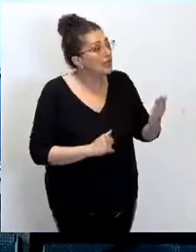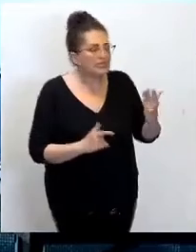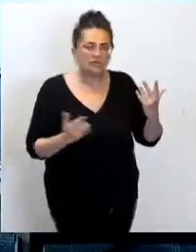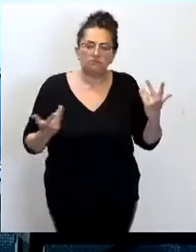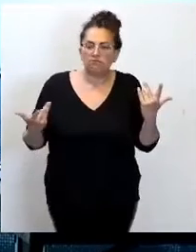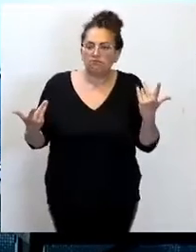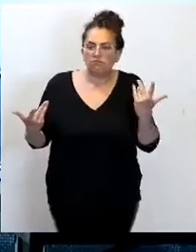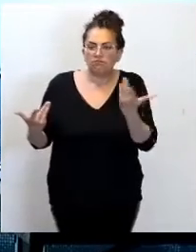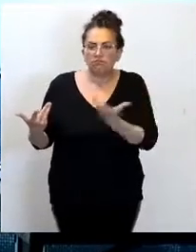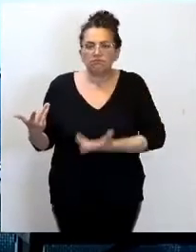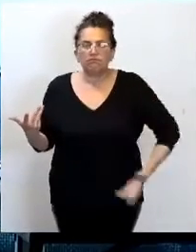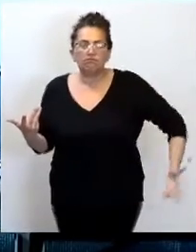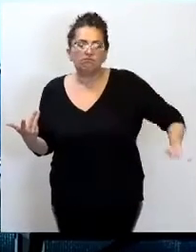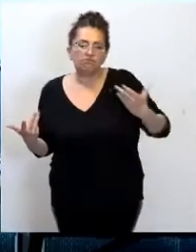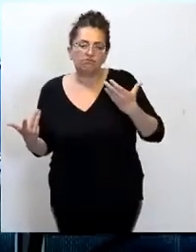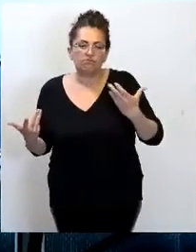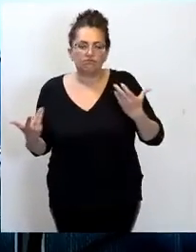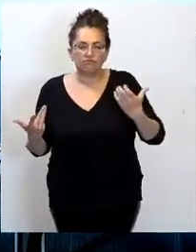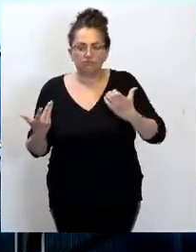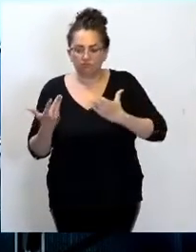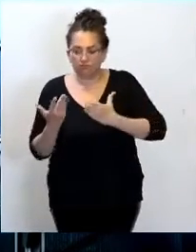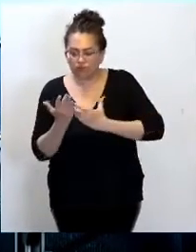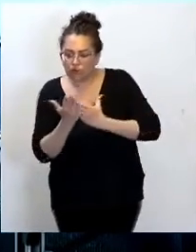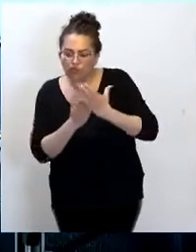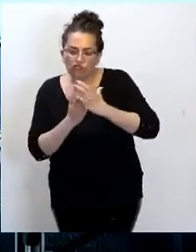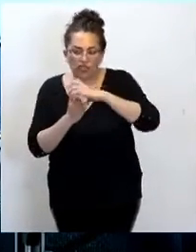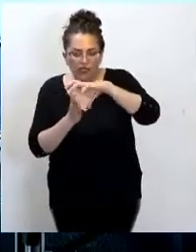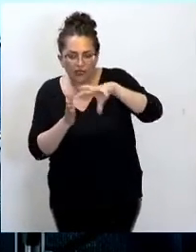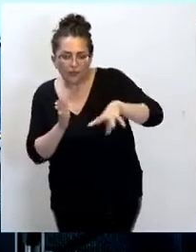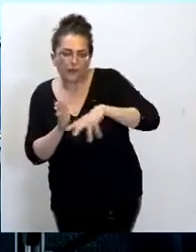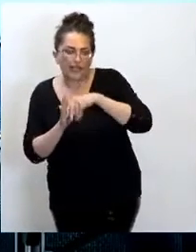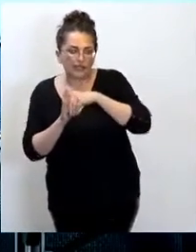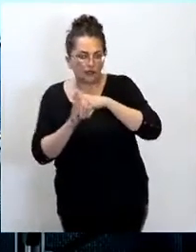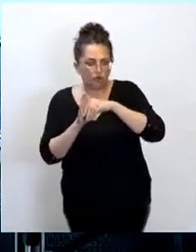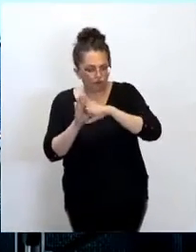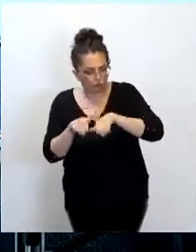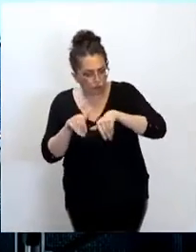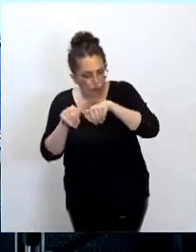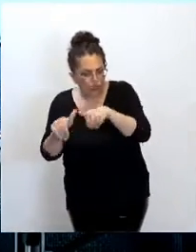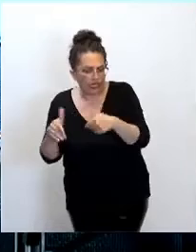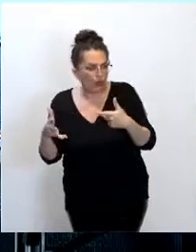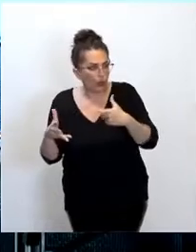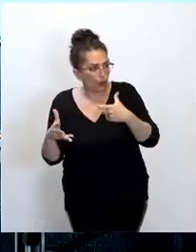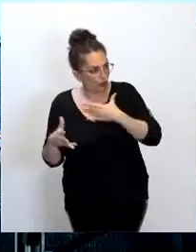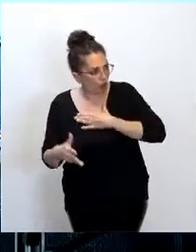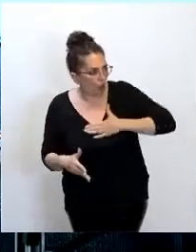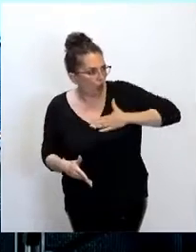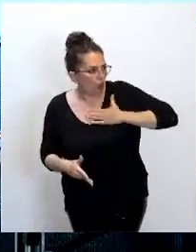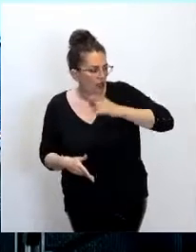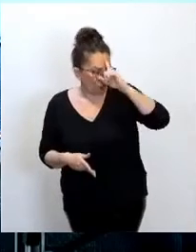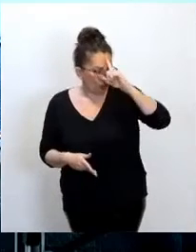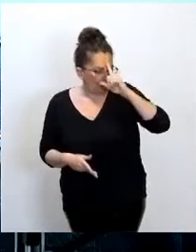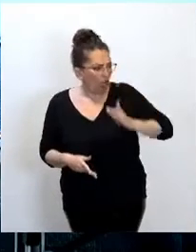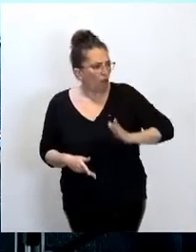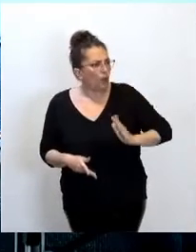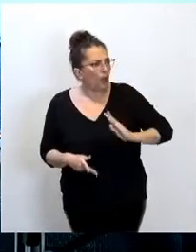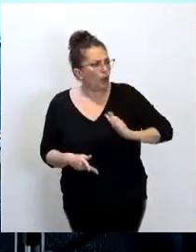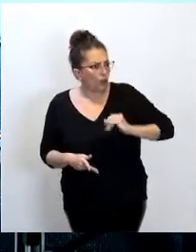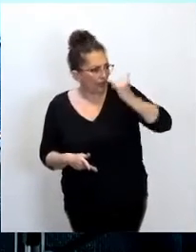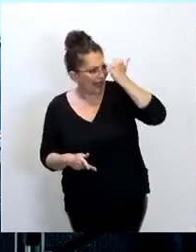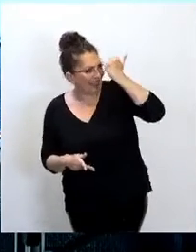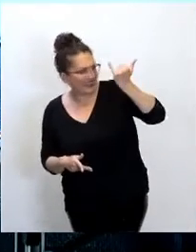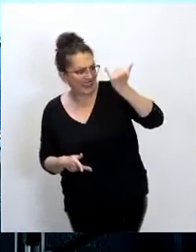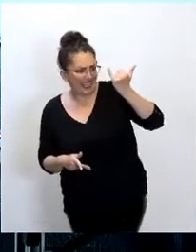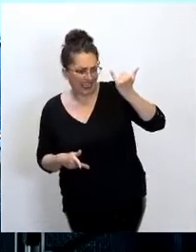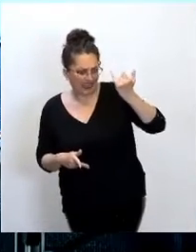vous poursuiviez le budget participatif, dont je rappelle que l'initiative bordelaise avait été récompensée déjà dans la